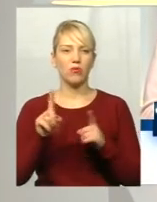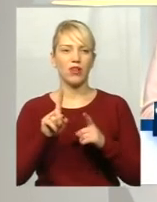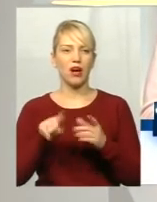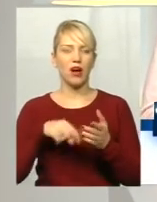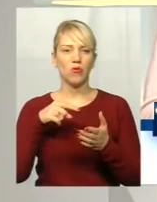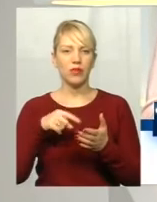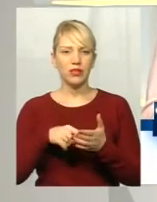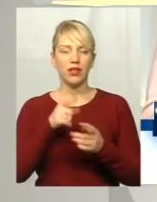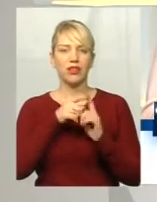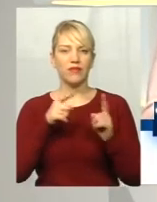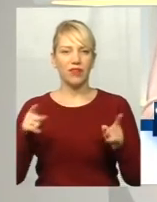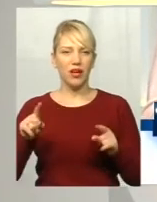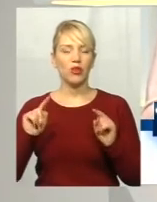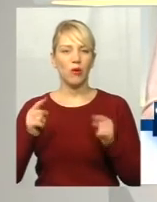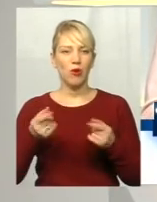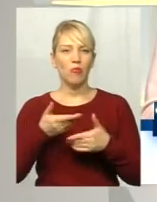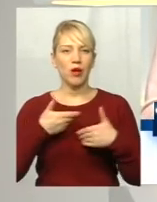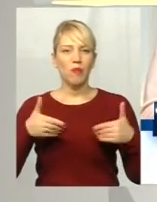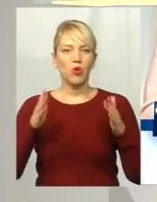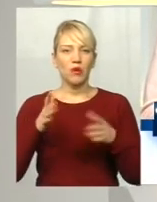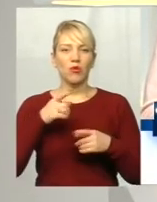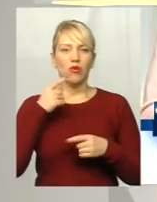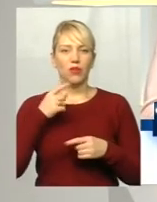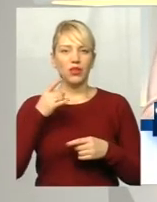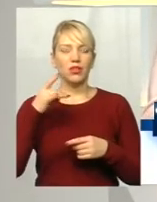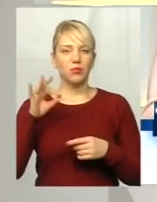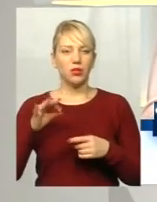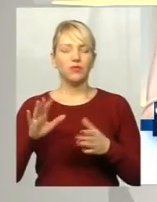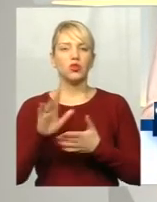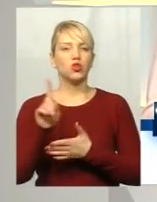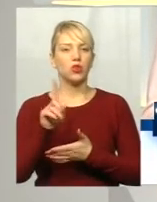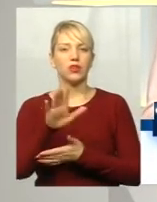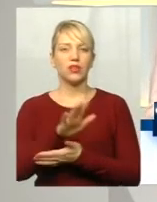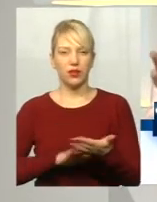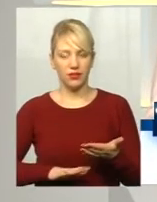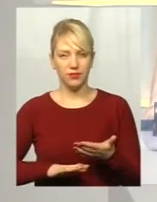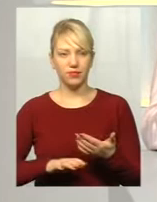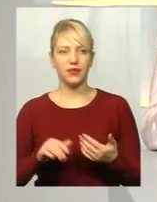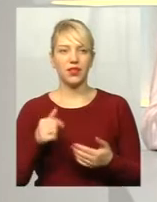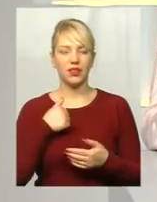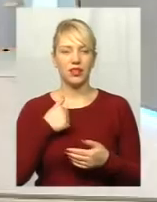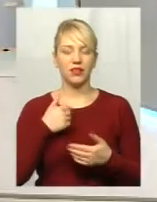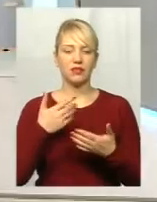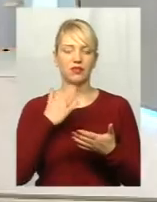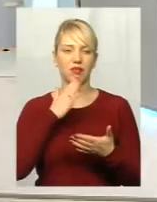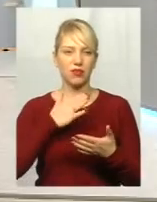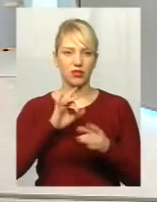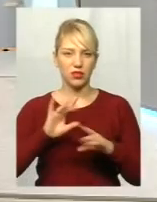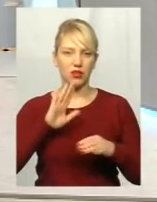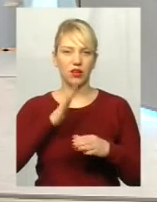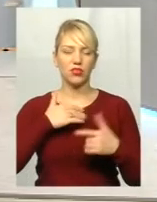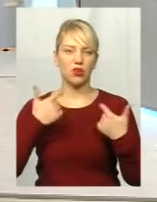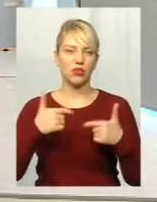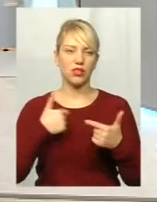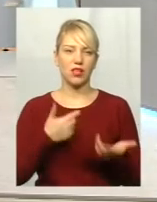триває. Отож, ми будемо говорити все ж таки, що далі. І я представлю нашу гостей у студії, я